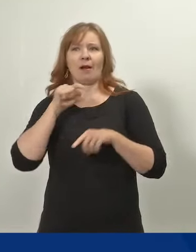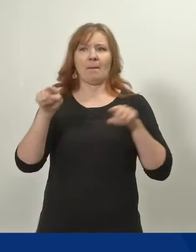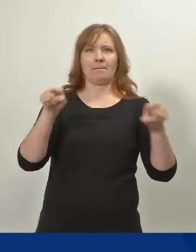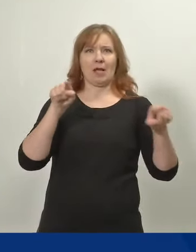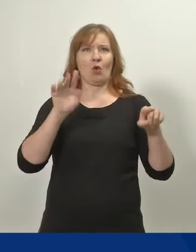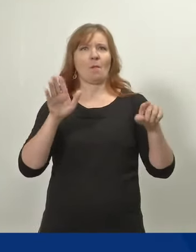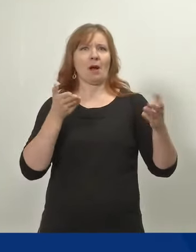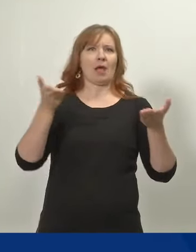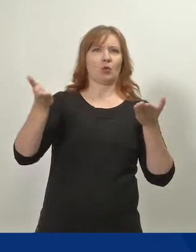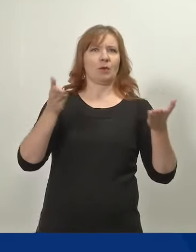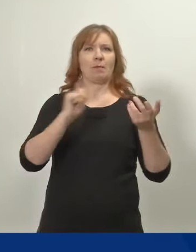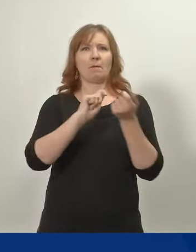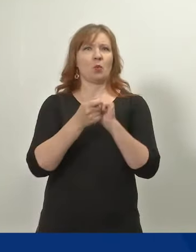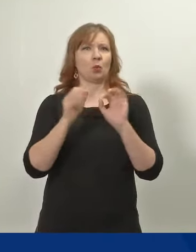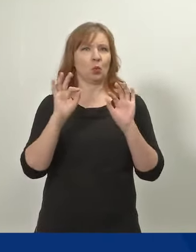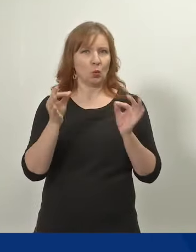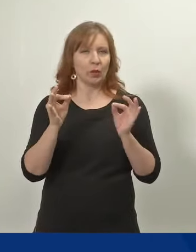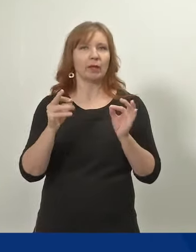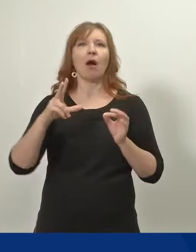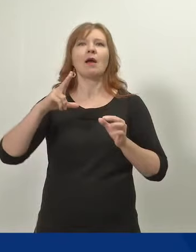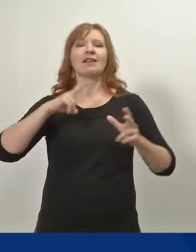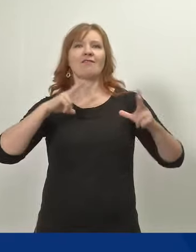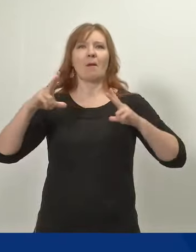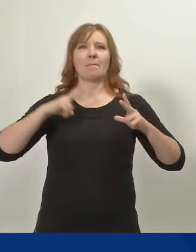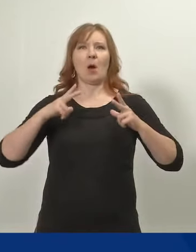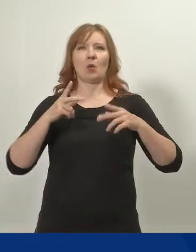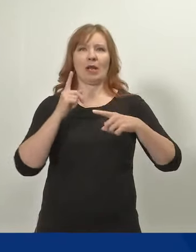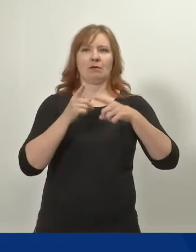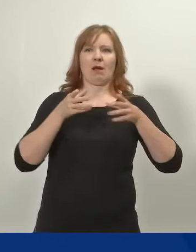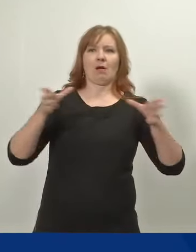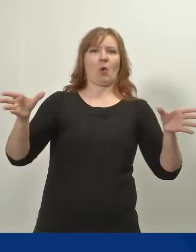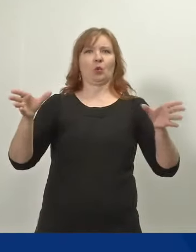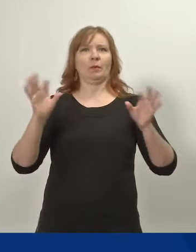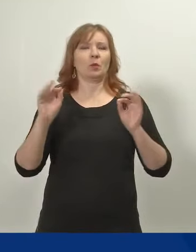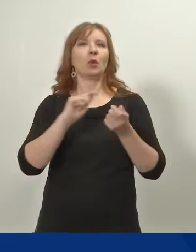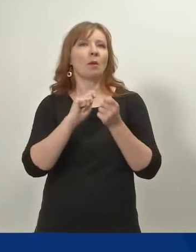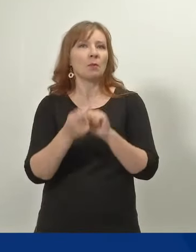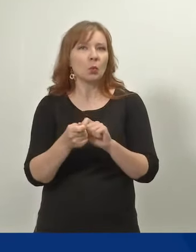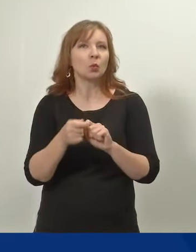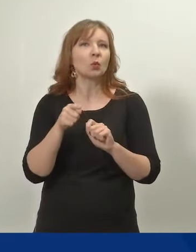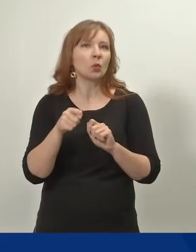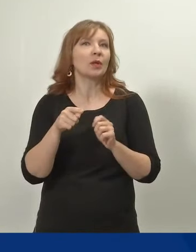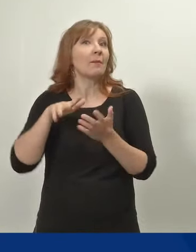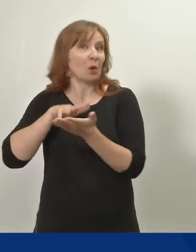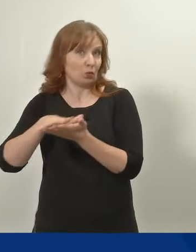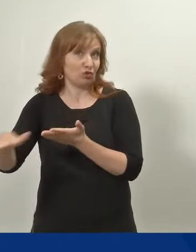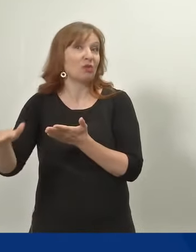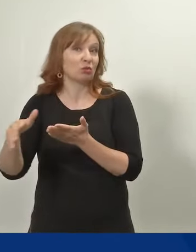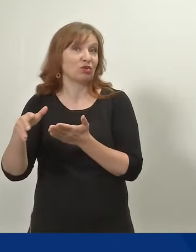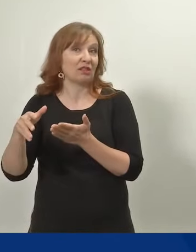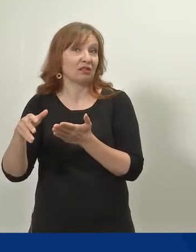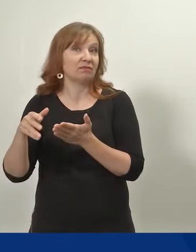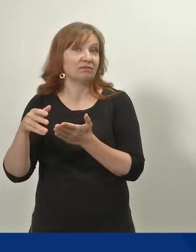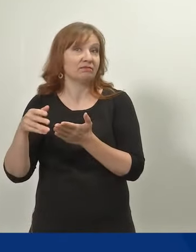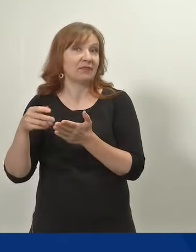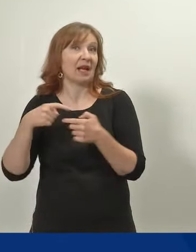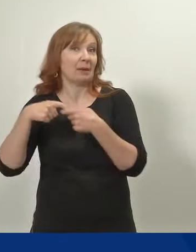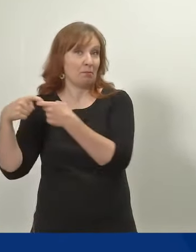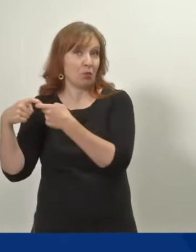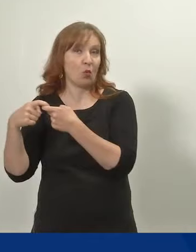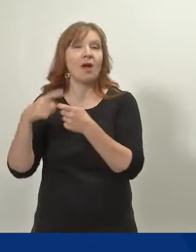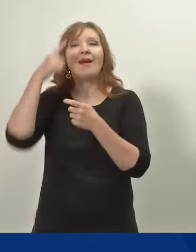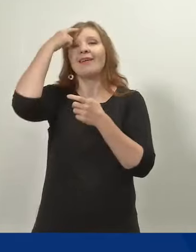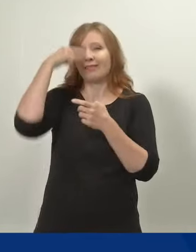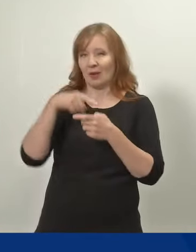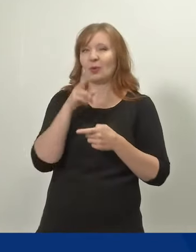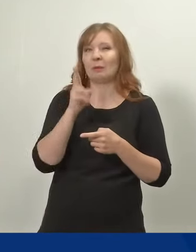käyttäytymistä ja vapaiden jakautumista, toisin sanoen siitä, missä määrin isät lisäävät